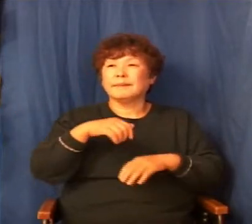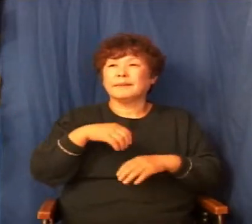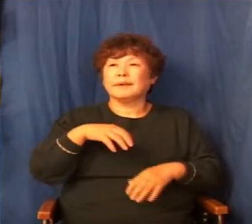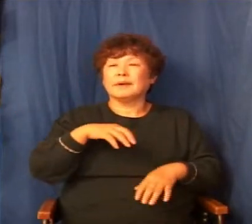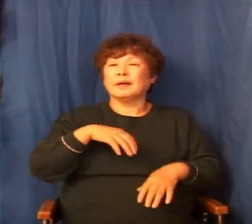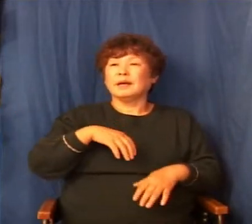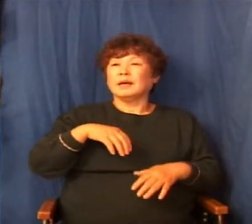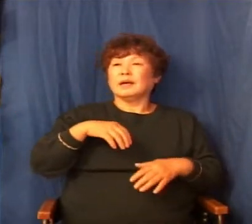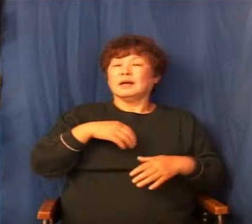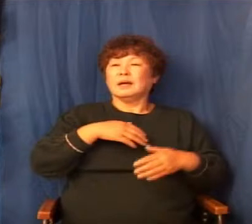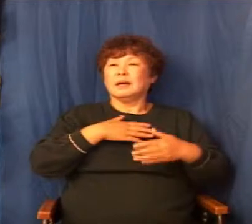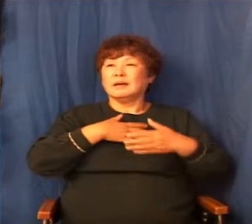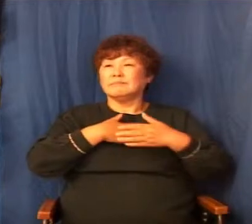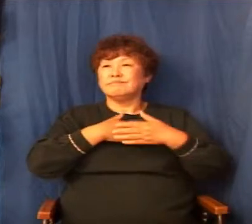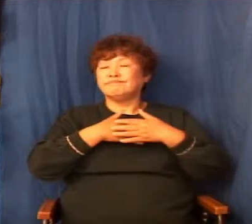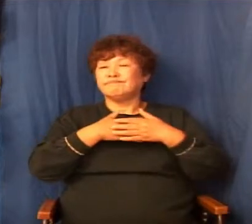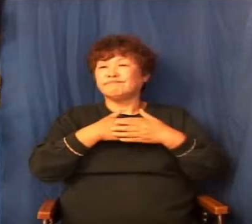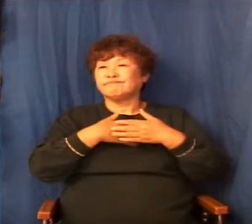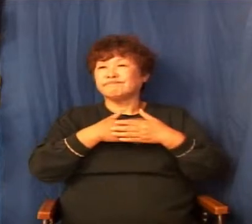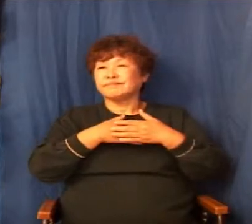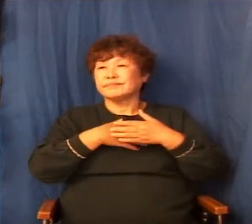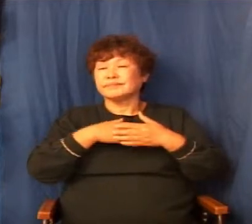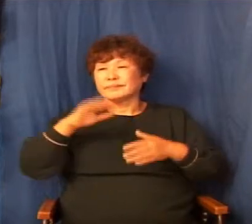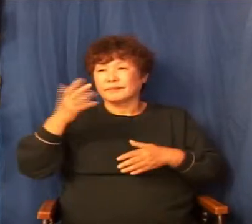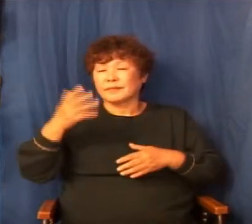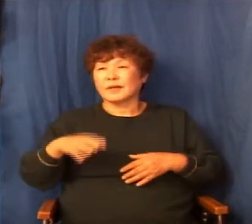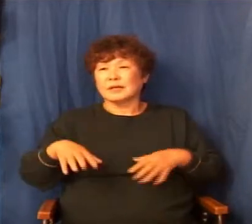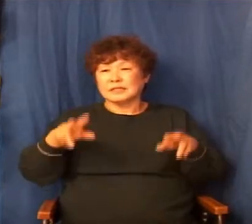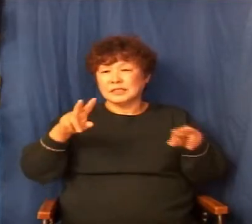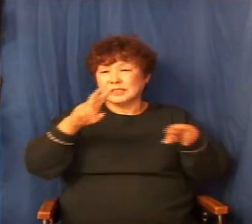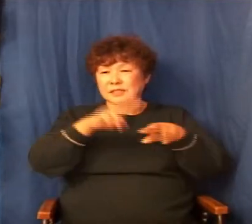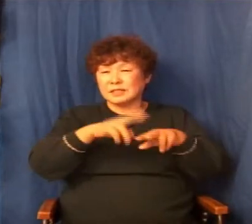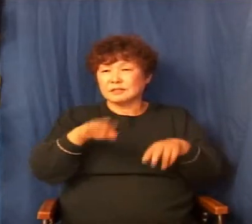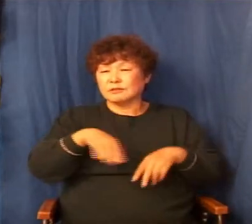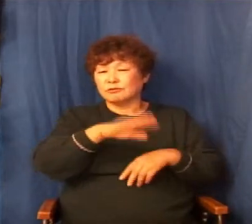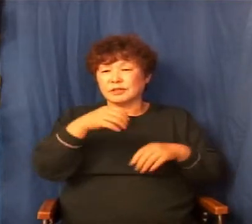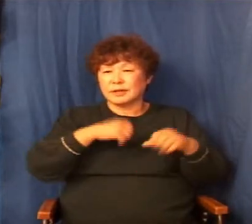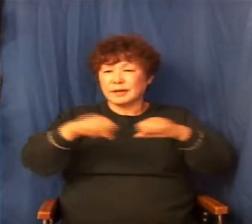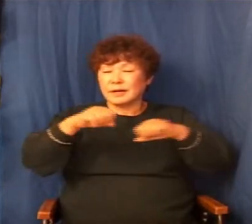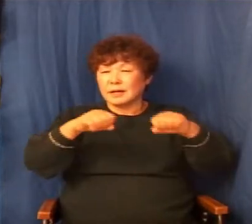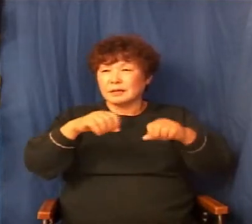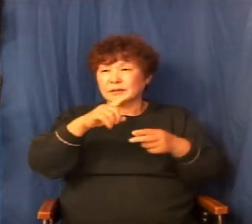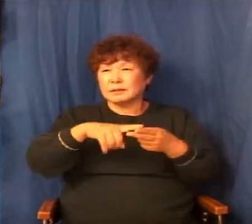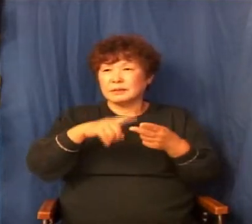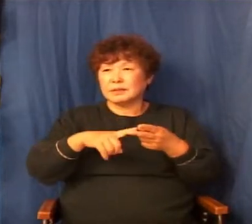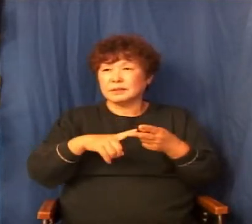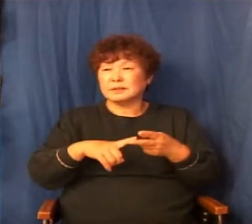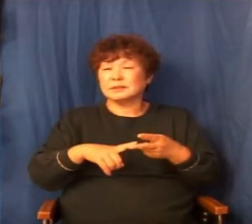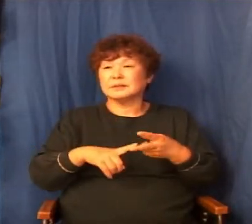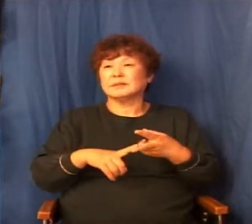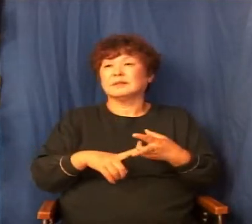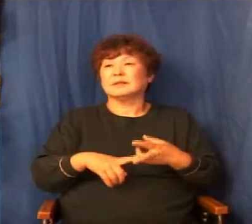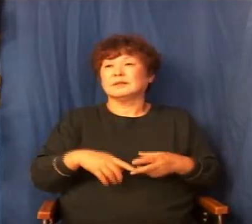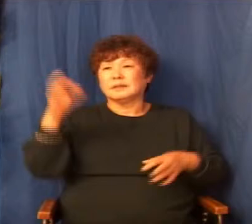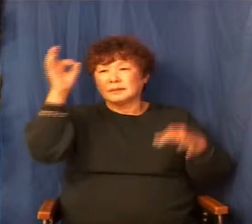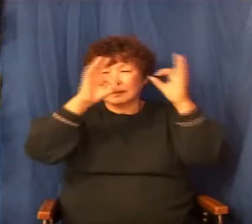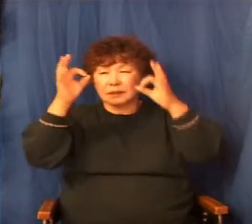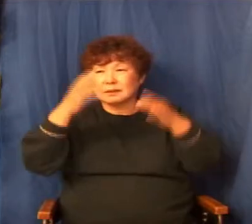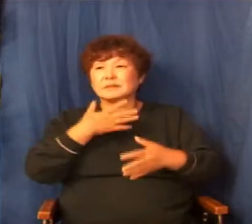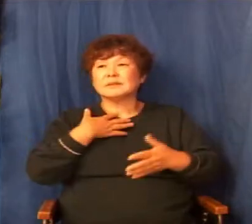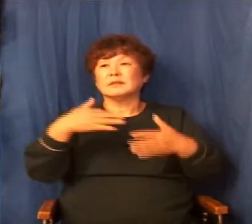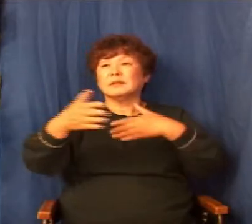우리가 해야 될 거 그것이 눈에 들어오고 실천할 수 있는 저와 여러분이 되시기를 예수님의 이름으로 축하드립니다